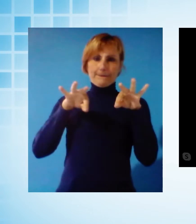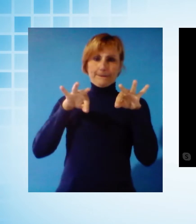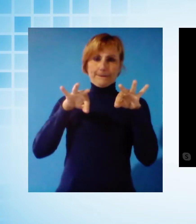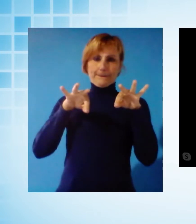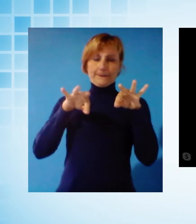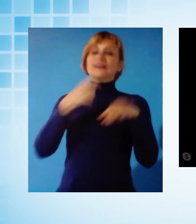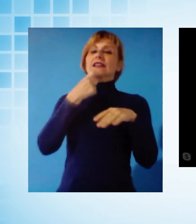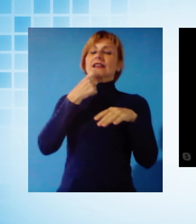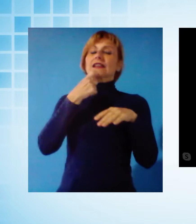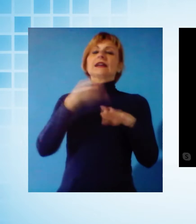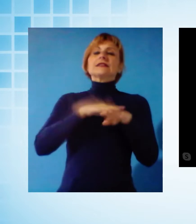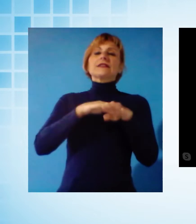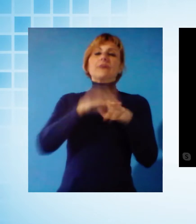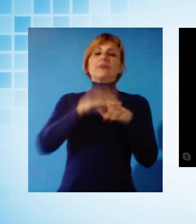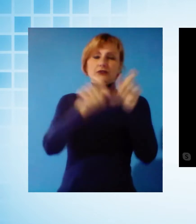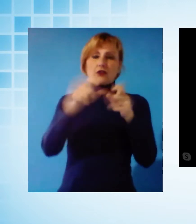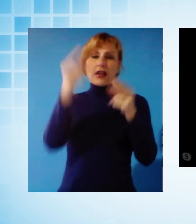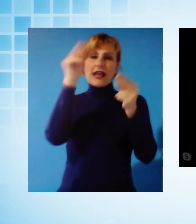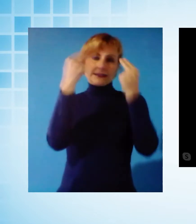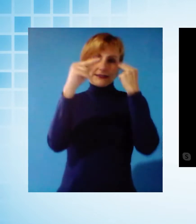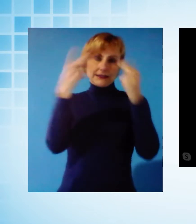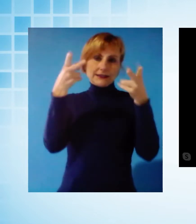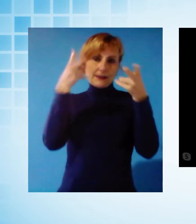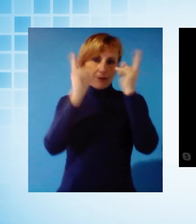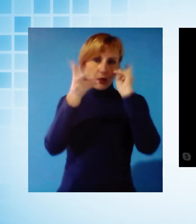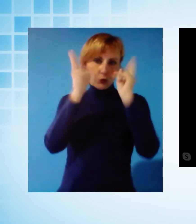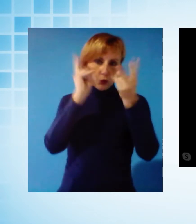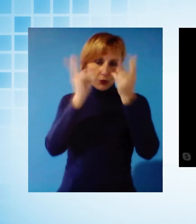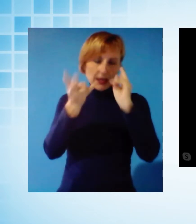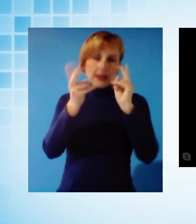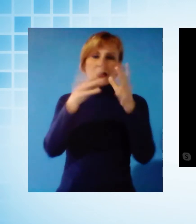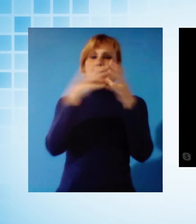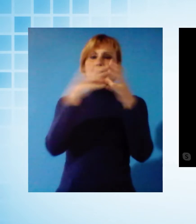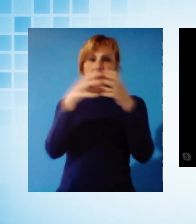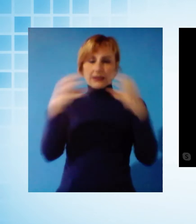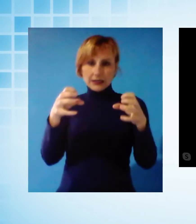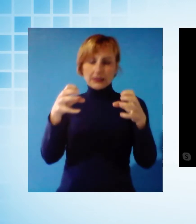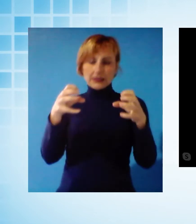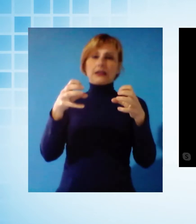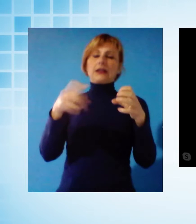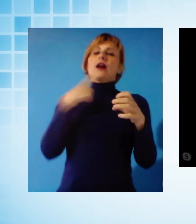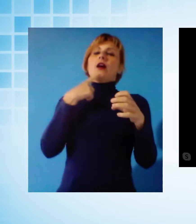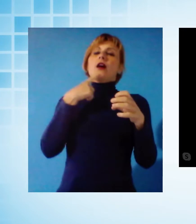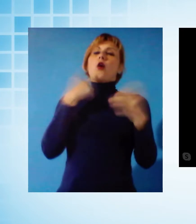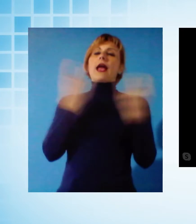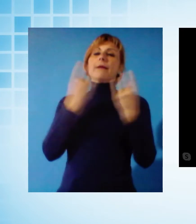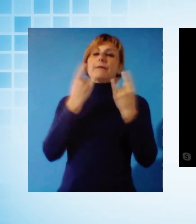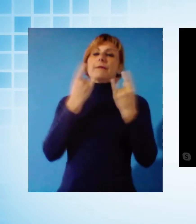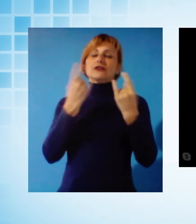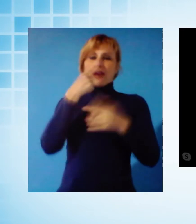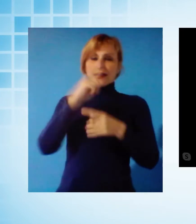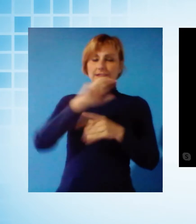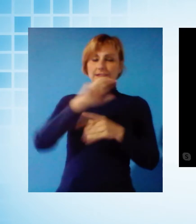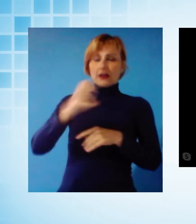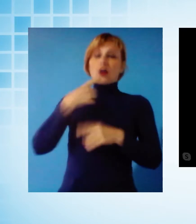estetiste, parrucchieri, ma anche agli stessi edili, agli impiantisti che possono fare soltanto lavoro di emergenza, ai giardinieri che sono